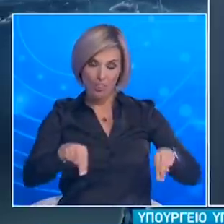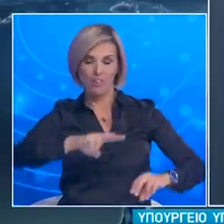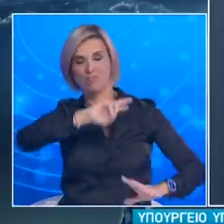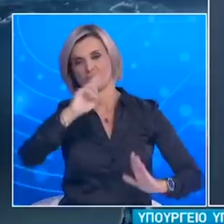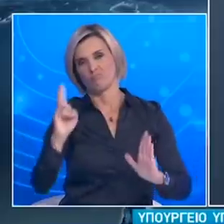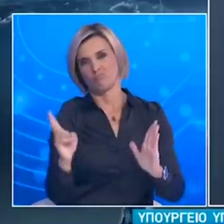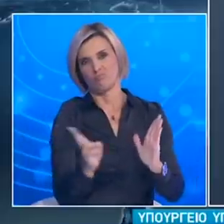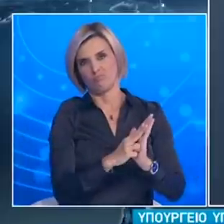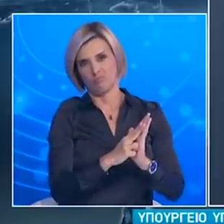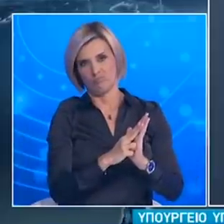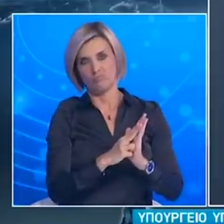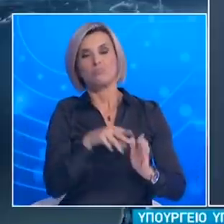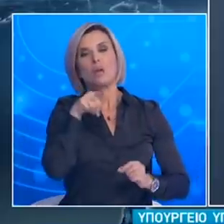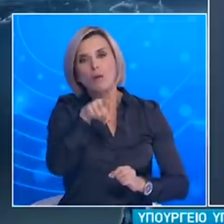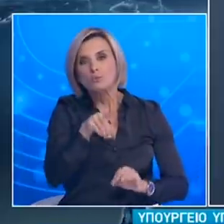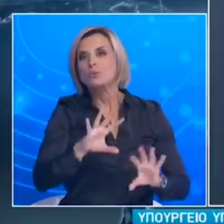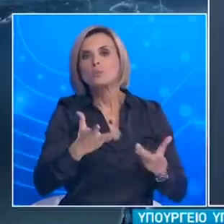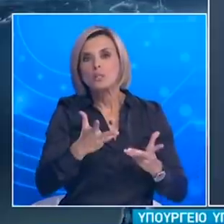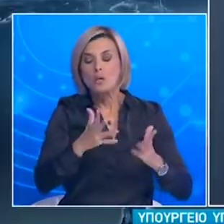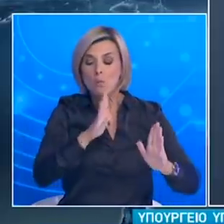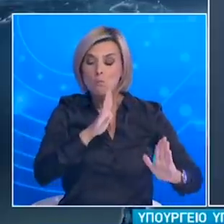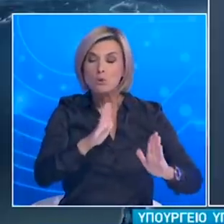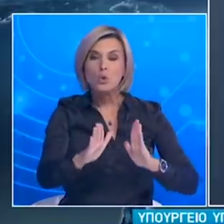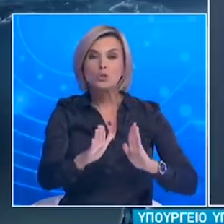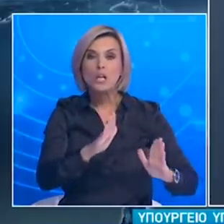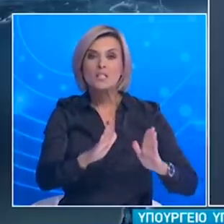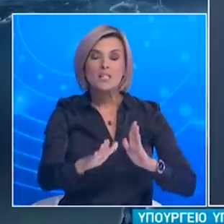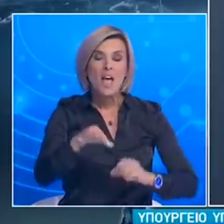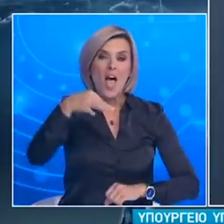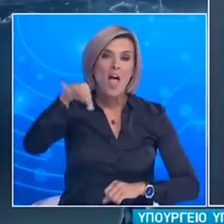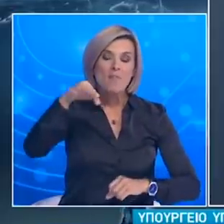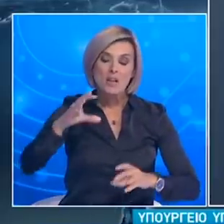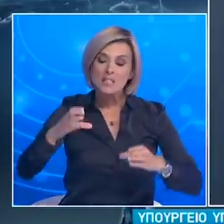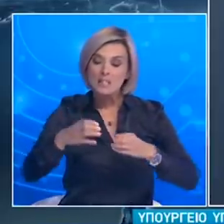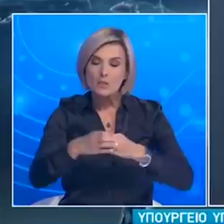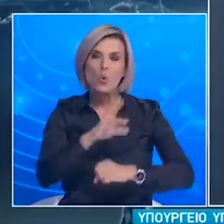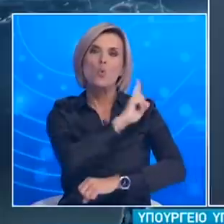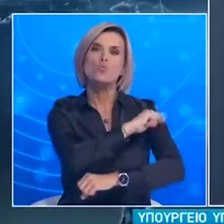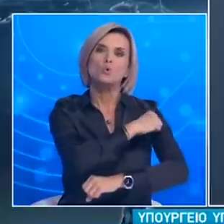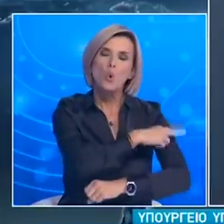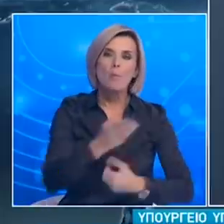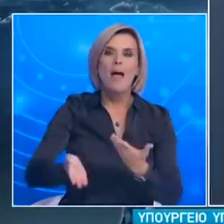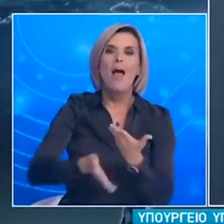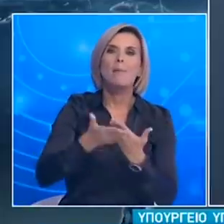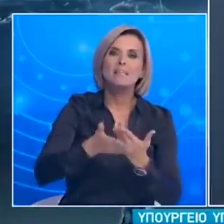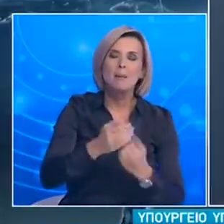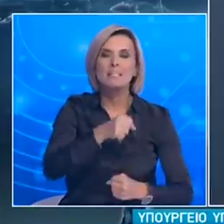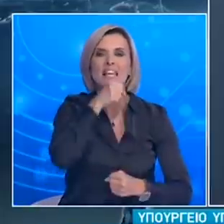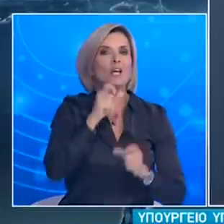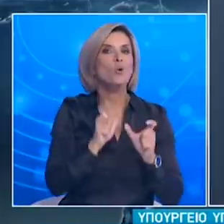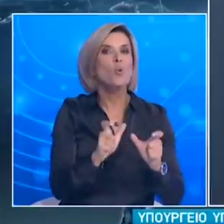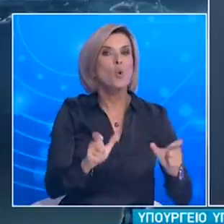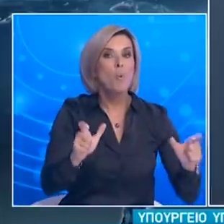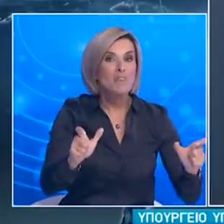προστασία των συμπολιτών μας που ανήκουν στους ευπαθείς ομάδες παρατείνεται η αναστολή επισκεπτηρίων σε νοσοκομεία σε κέντρα φροντίδας ηλικιωμένων